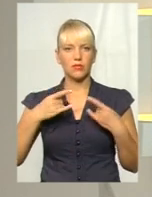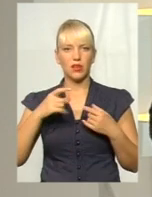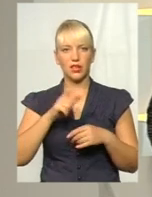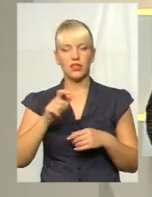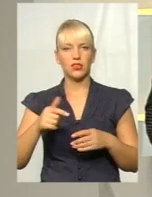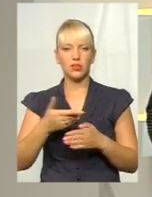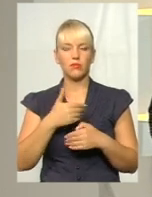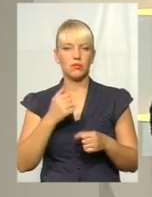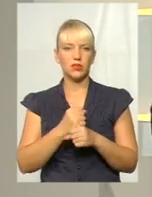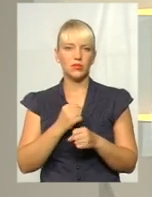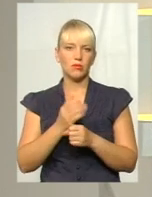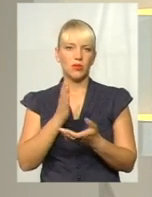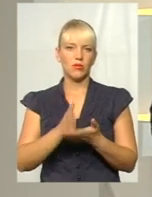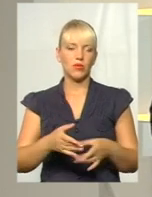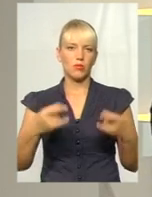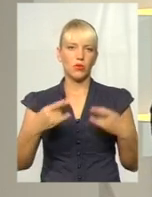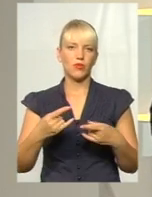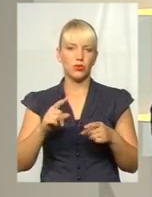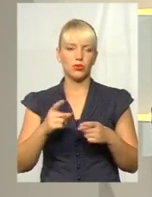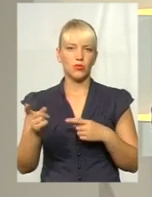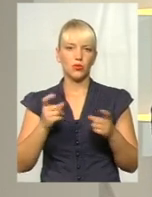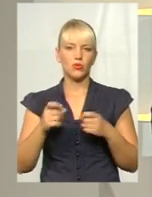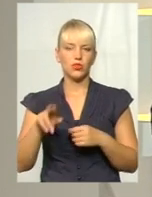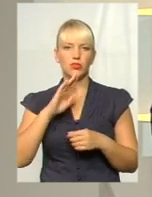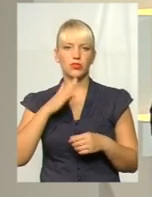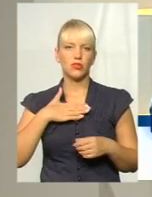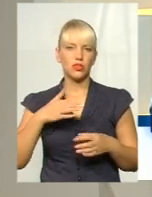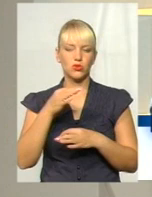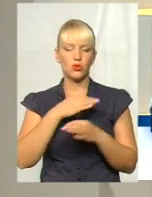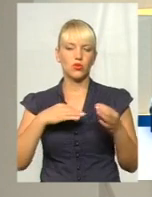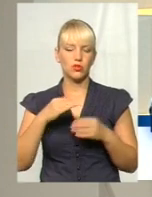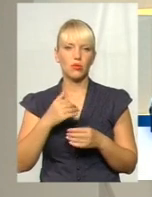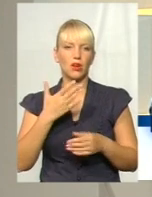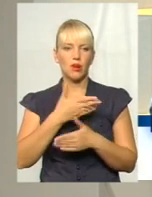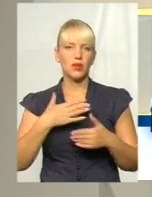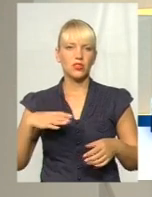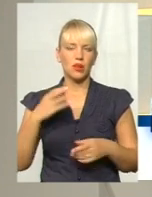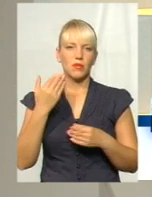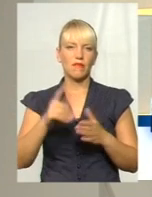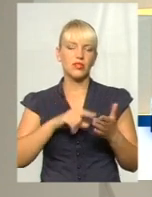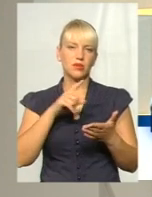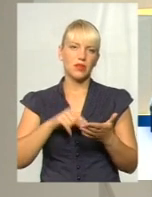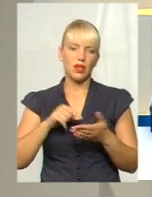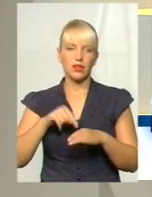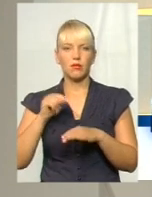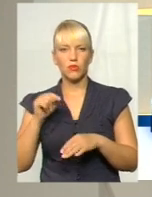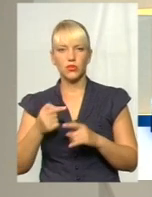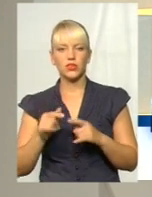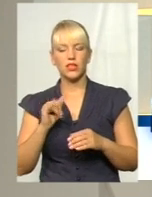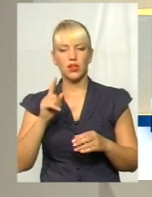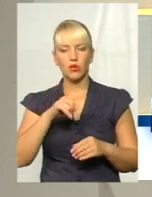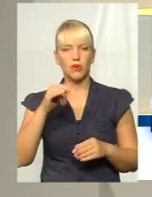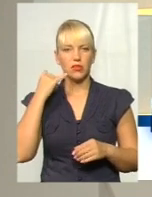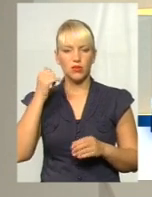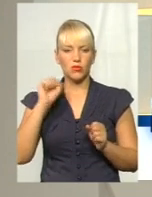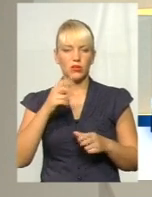працюємо для вас у прямому ефірі. Отож, долучайтесь до нашої розмови. Ми чекаємо на ваші питання та емоції. Номера телефонів